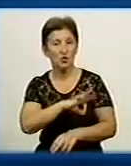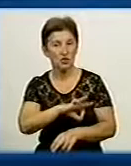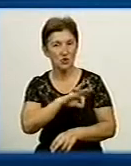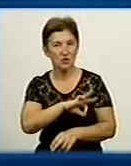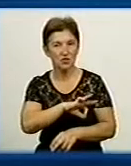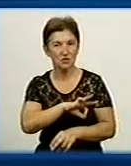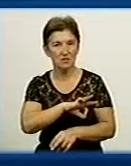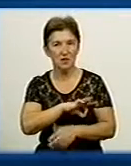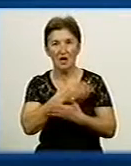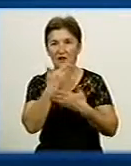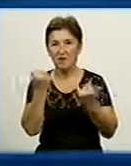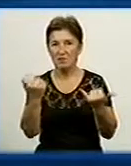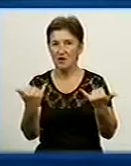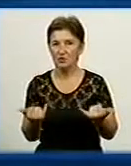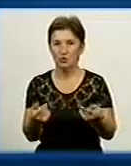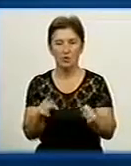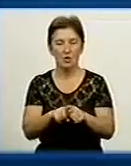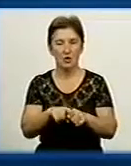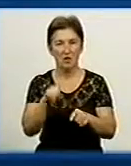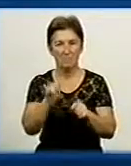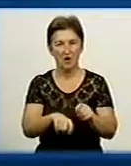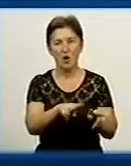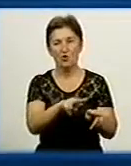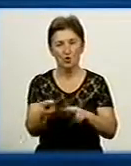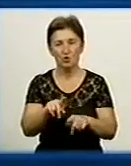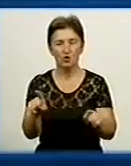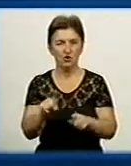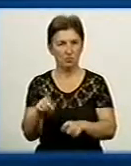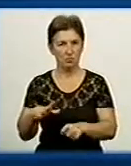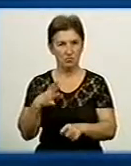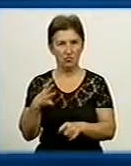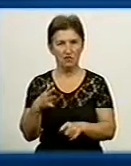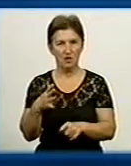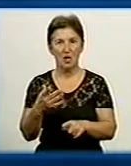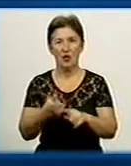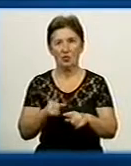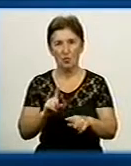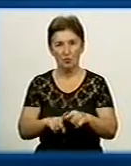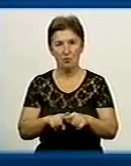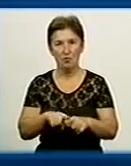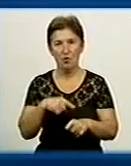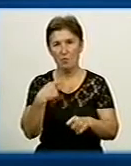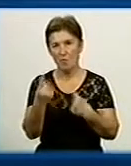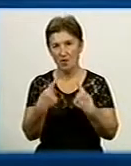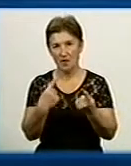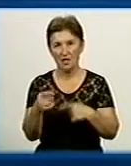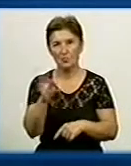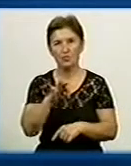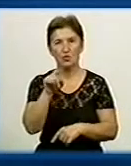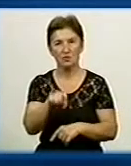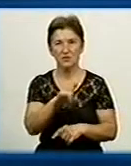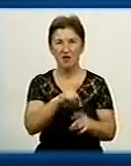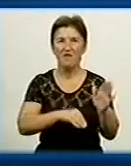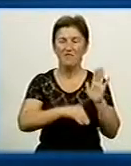Тобто, нема сьогодні того контролю, який би хотілося, щоб він був. Тому і мова йде про те, і в